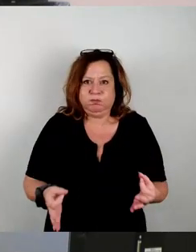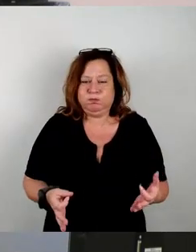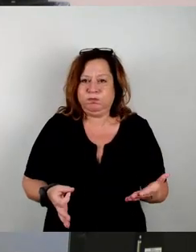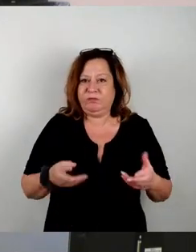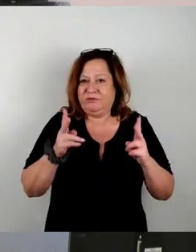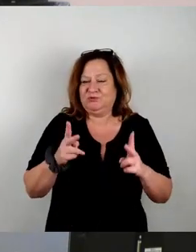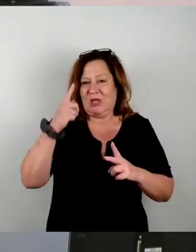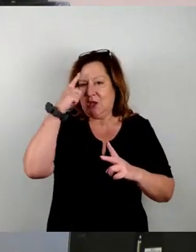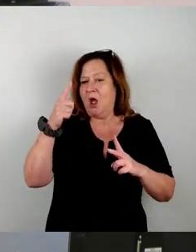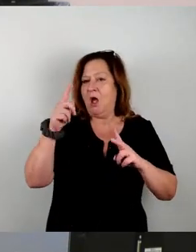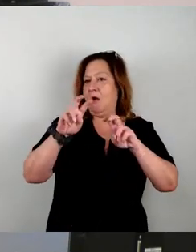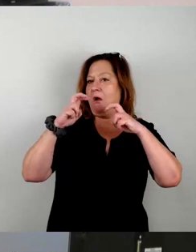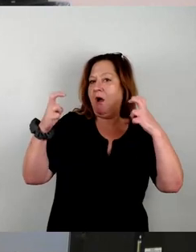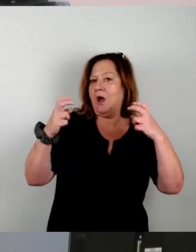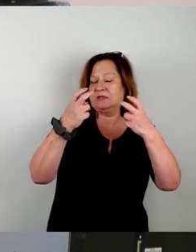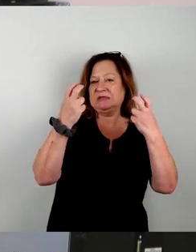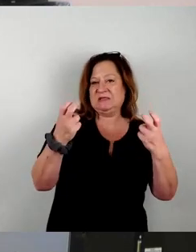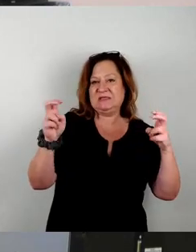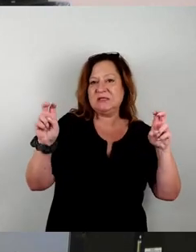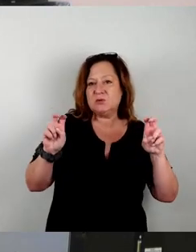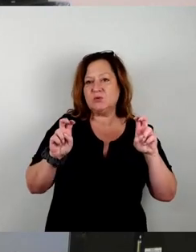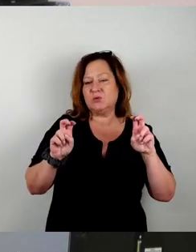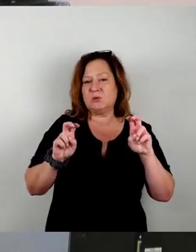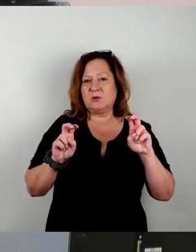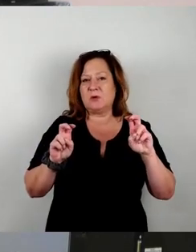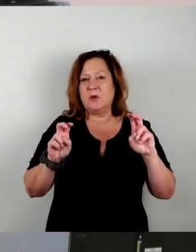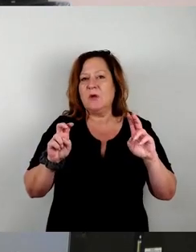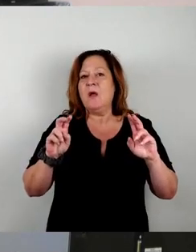man muss natürlich auch ein bisschen mal zur Ehrlichkeit kommen.